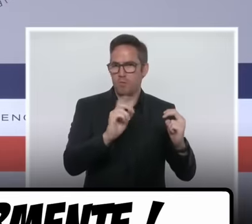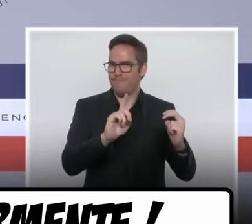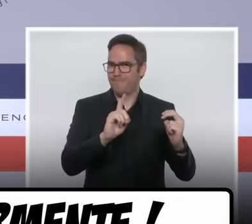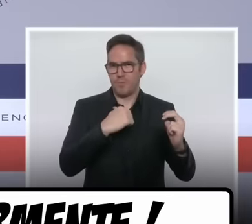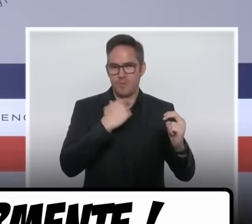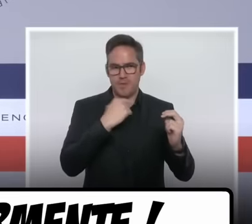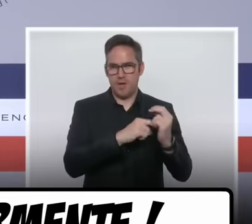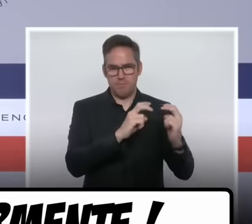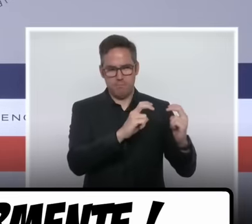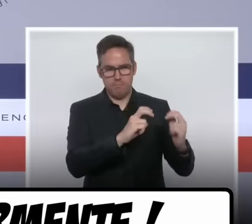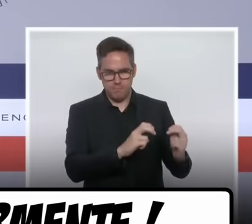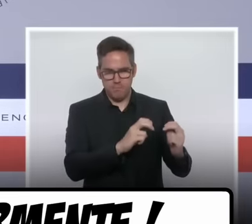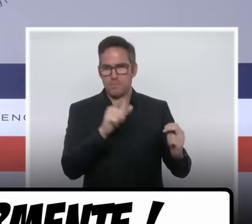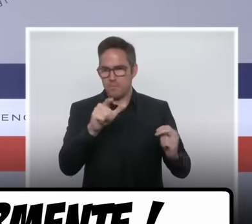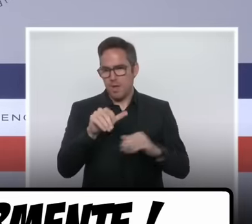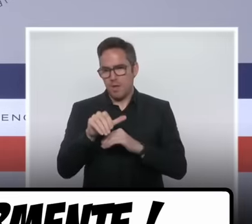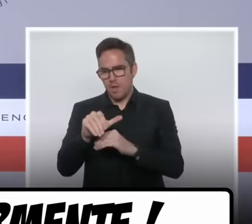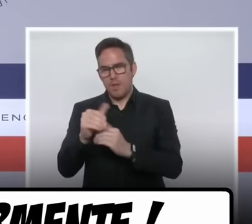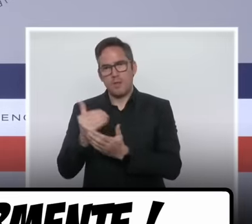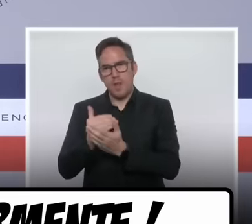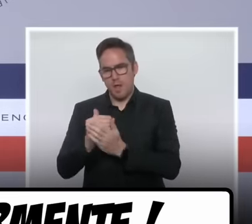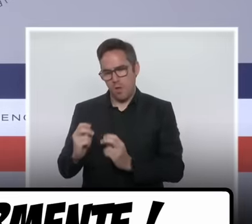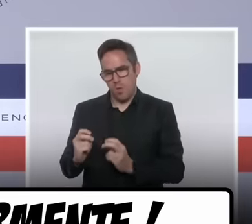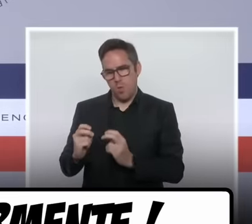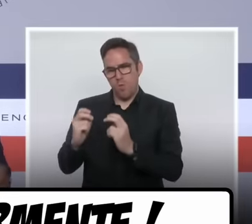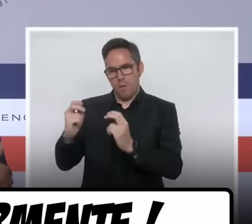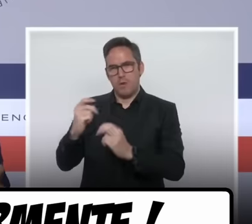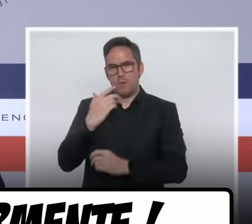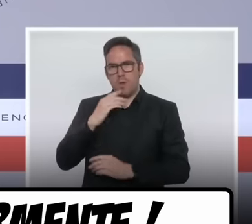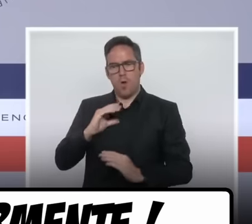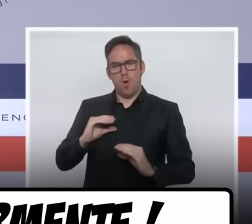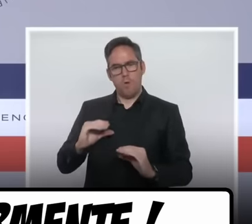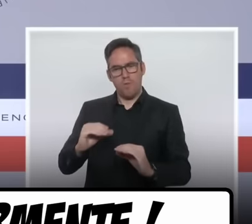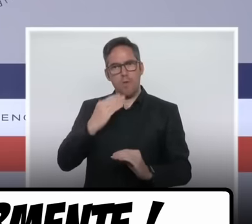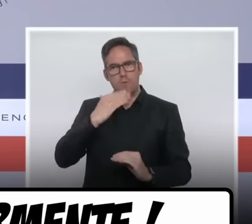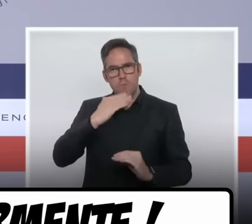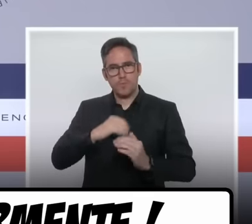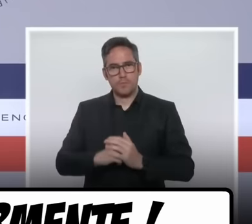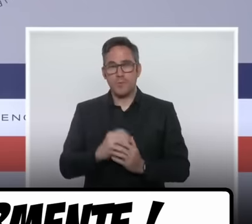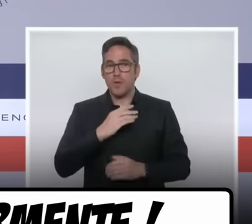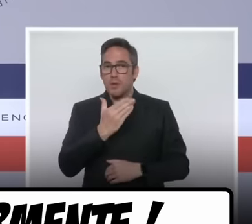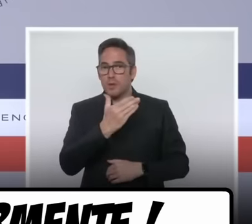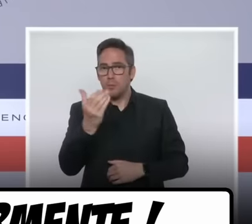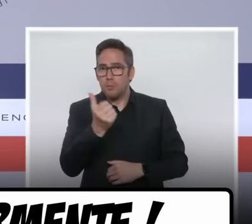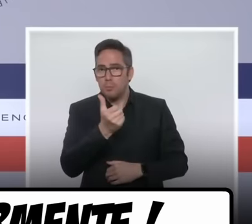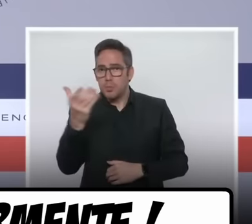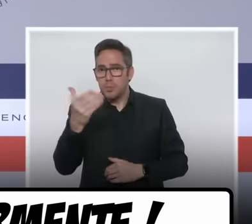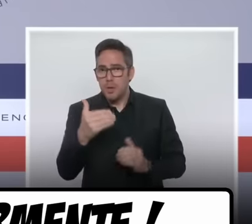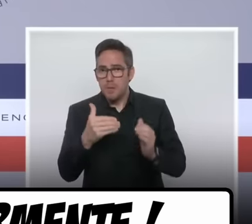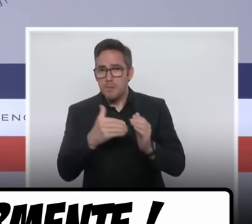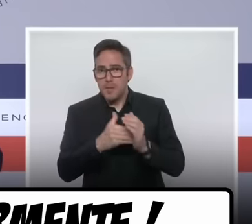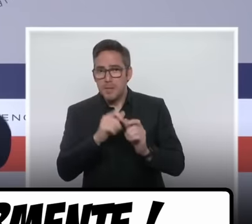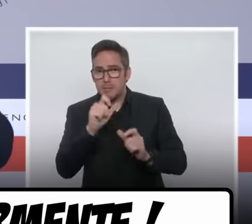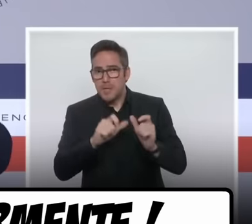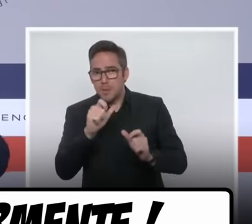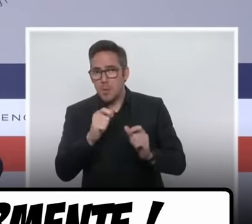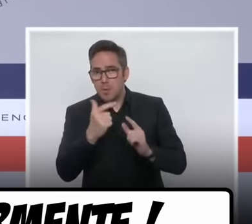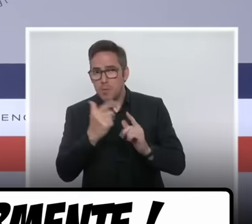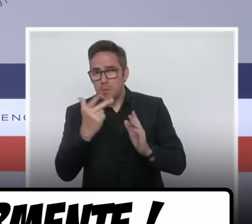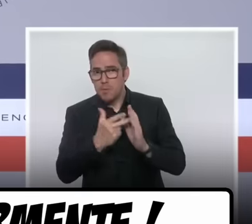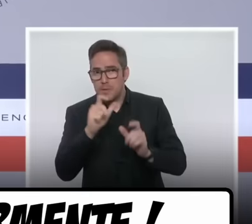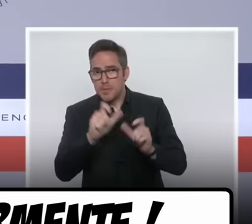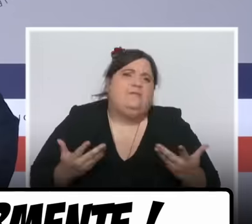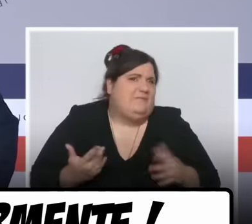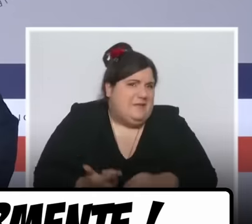Mercredi 20 septembre, comme tous les mercredis, le porte-parole du gouvernement Olivier Véran est venu faire son compte-rendu du Conseil des ministres face à un